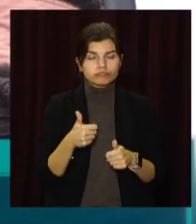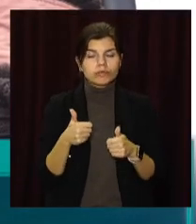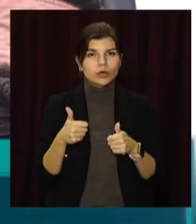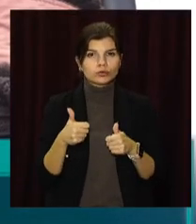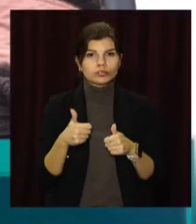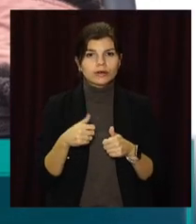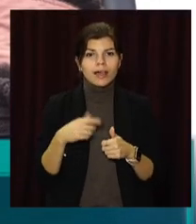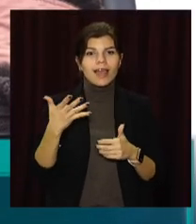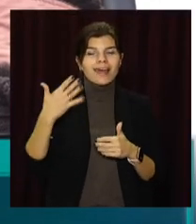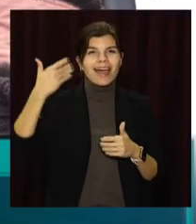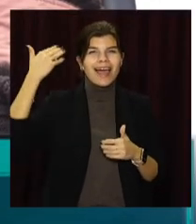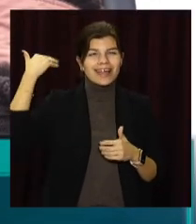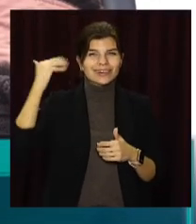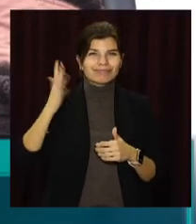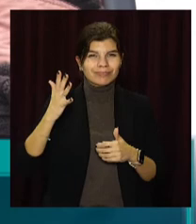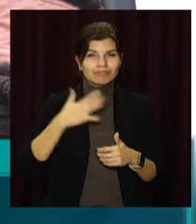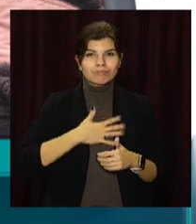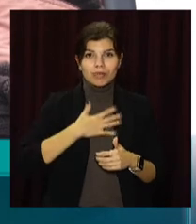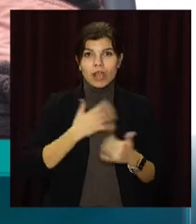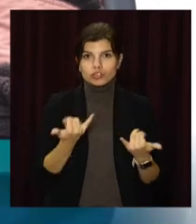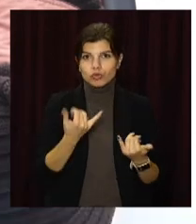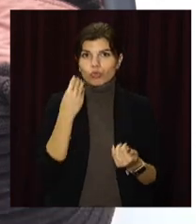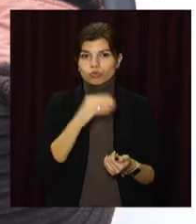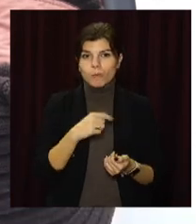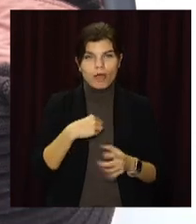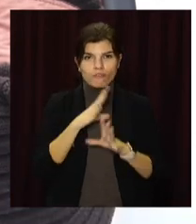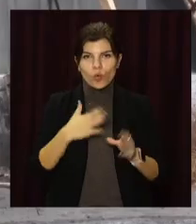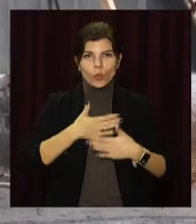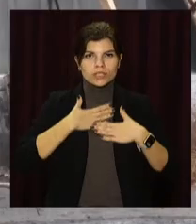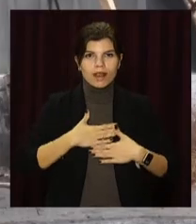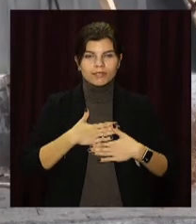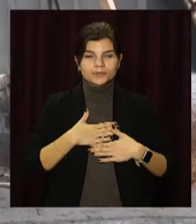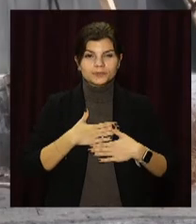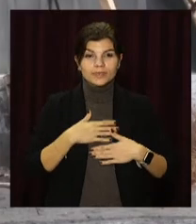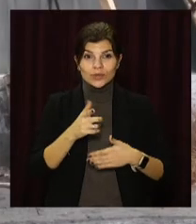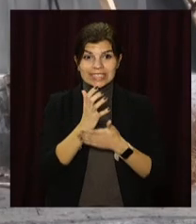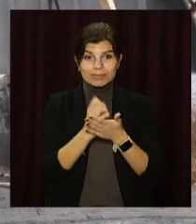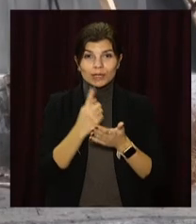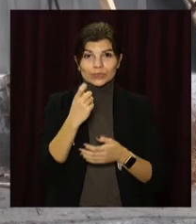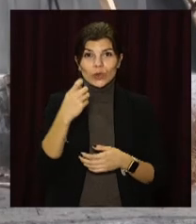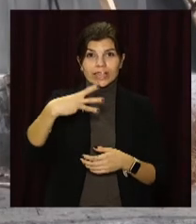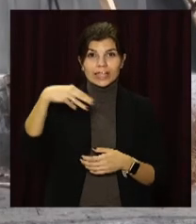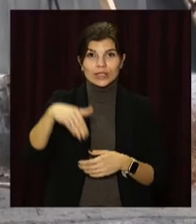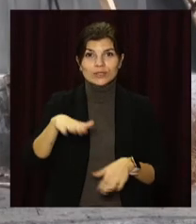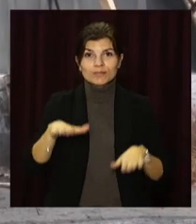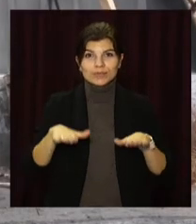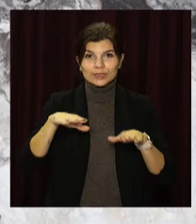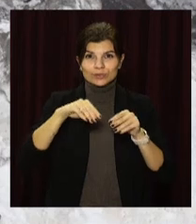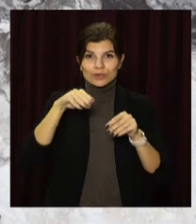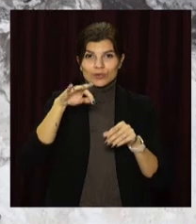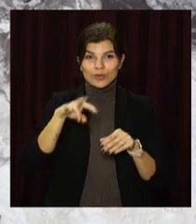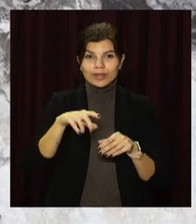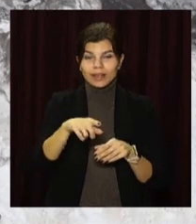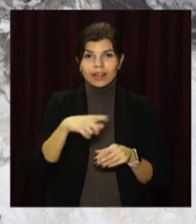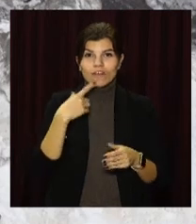рівню з тим, на якому я працював, це дуже хороша машина, мене все вистачує. У запасі 130 тисяч тонн посипальної суміші.